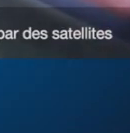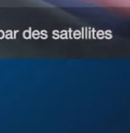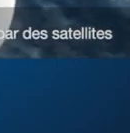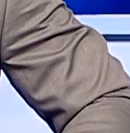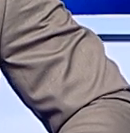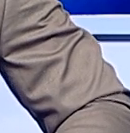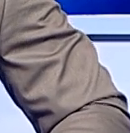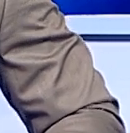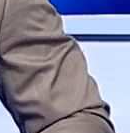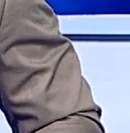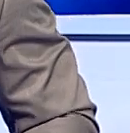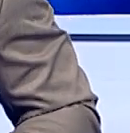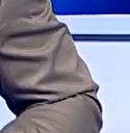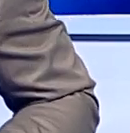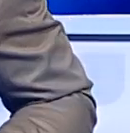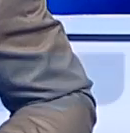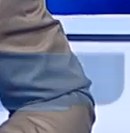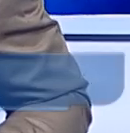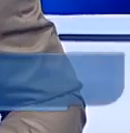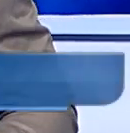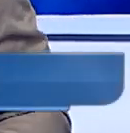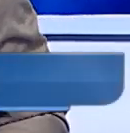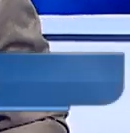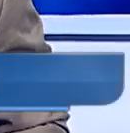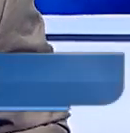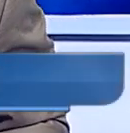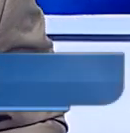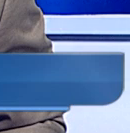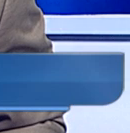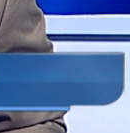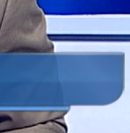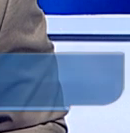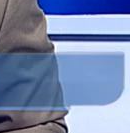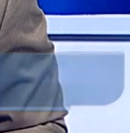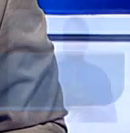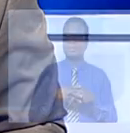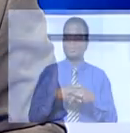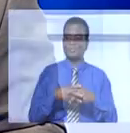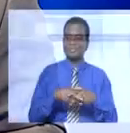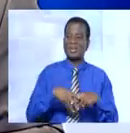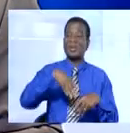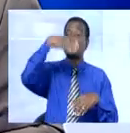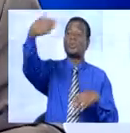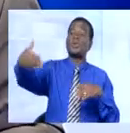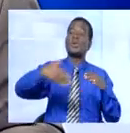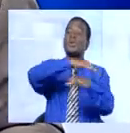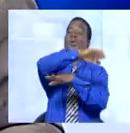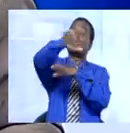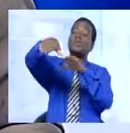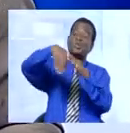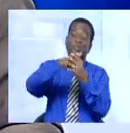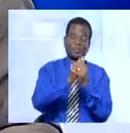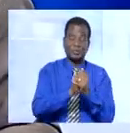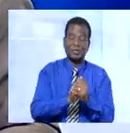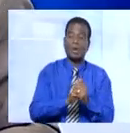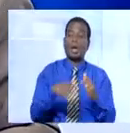jours. Mesdames et messieurs, bienvenue et merci de regarder RTI 1. Nous émettons à partir d'Abidjan.